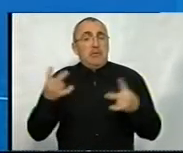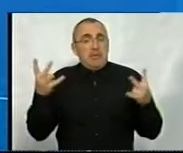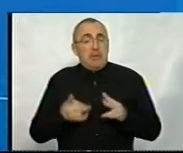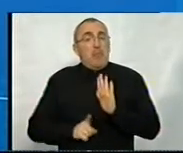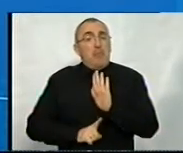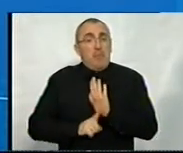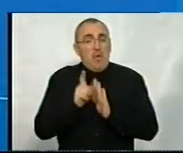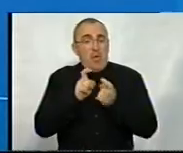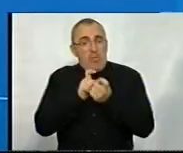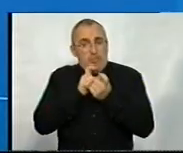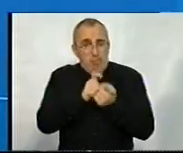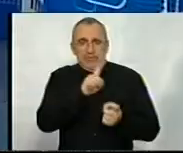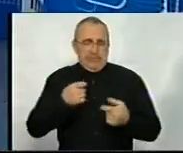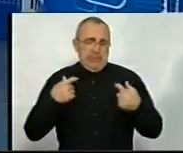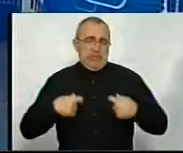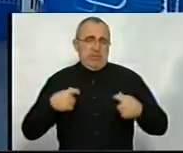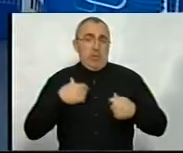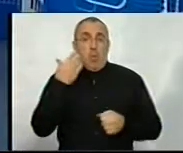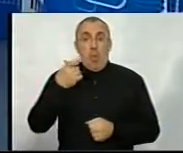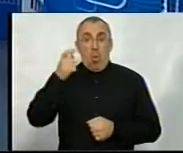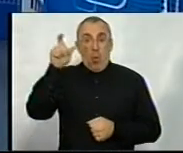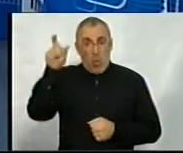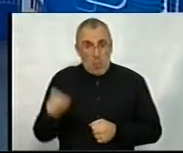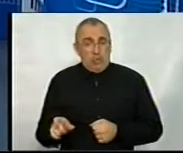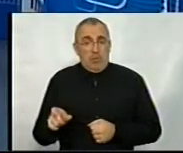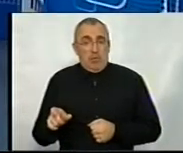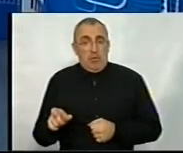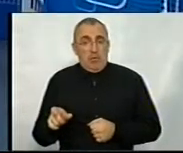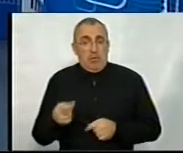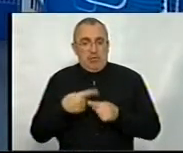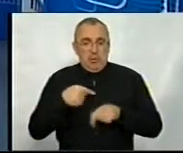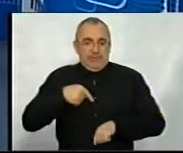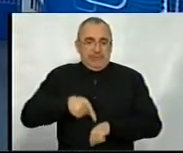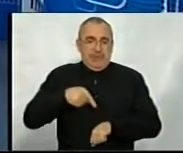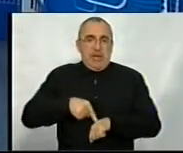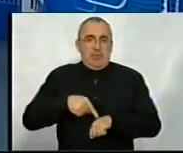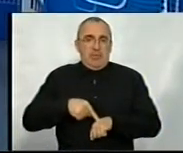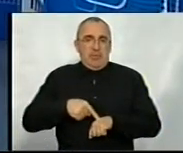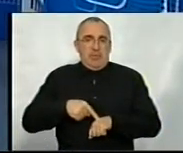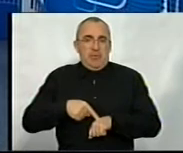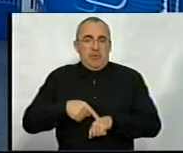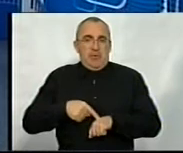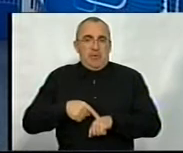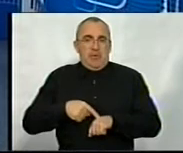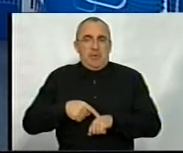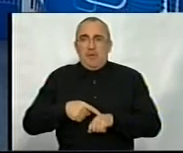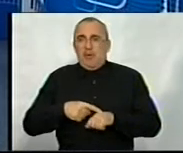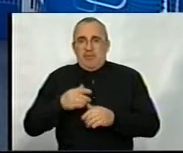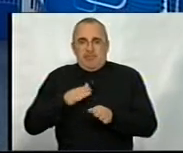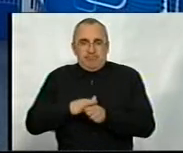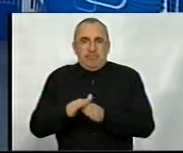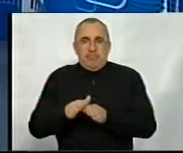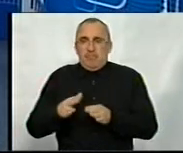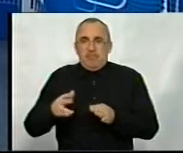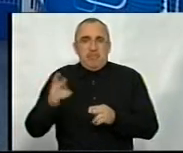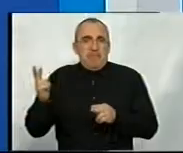починати боротися за себе. Коли особа виходить з цього стану, можна сказати, зі стану набутої безпорадності, коли